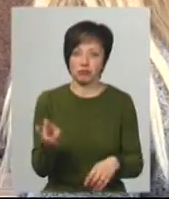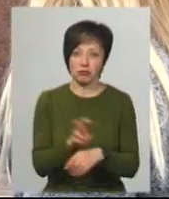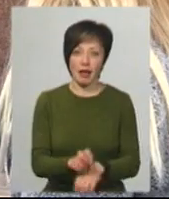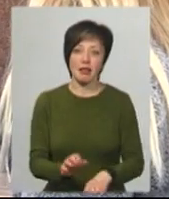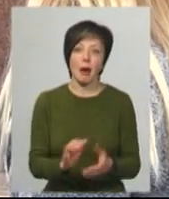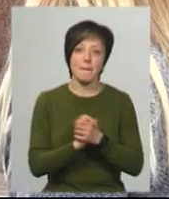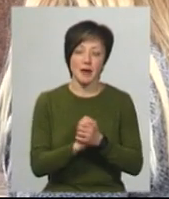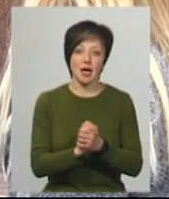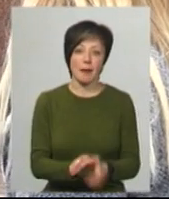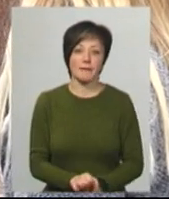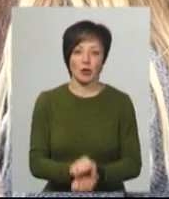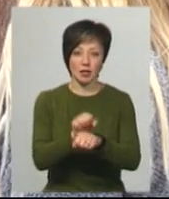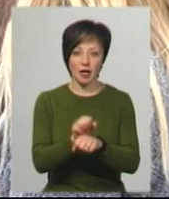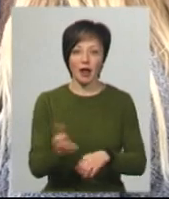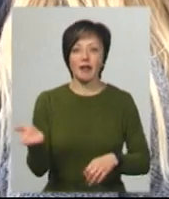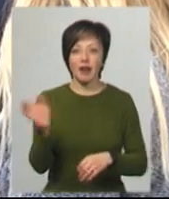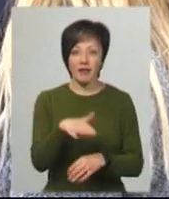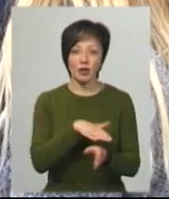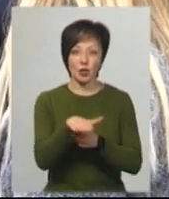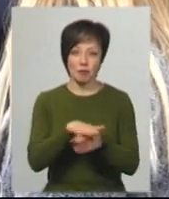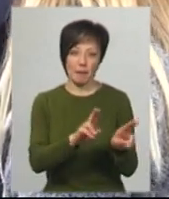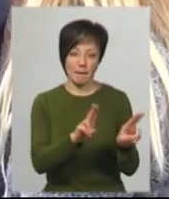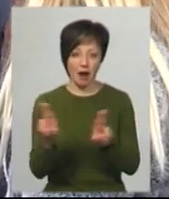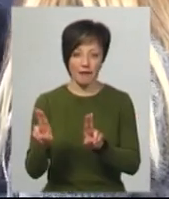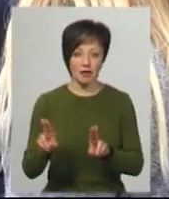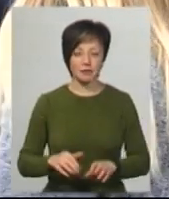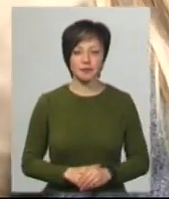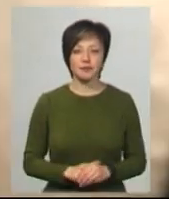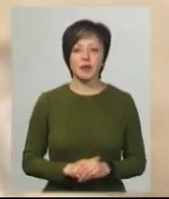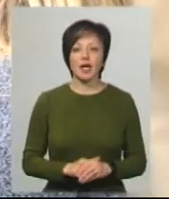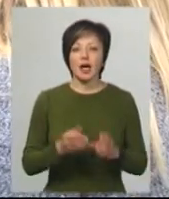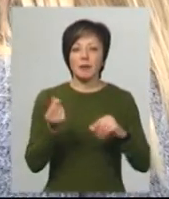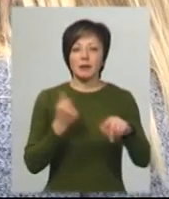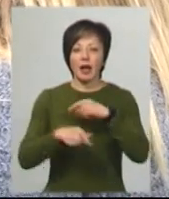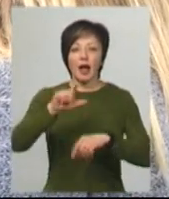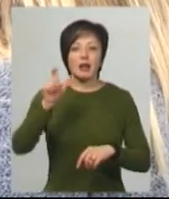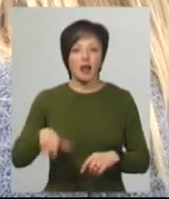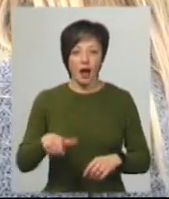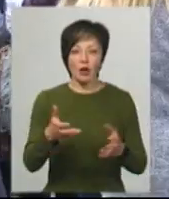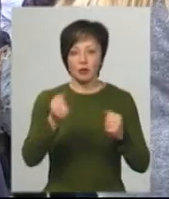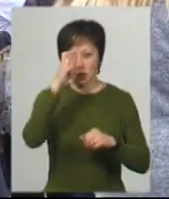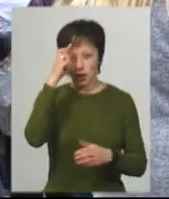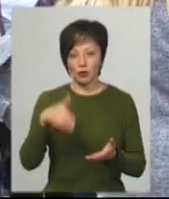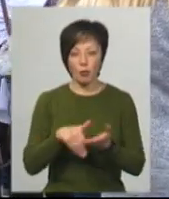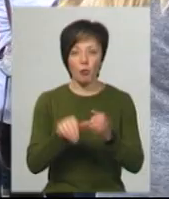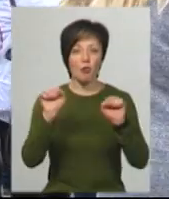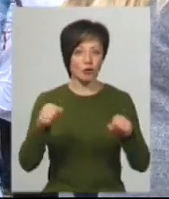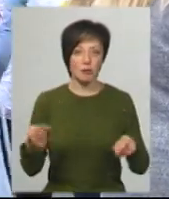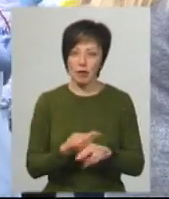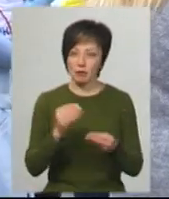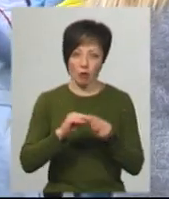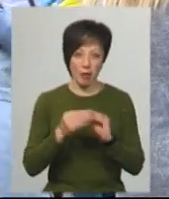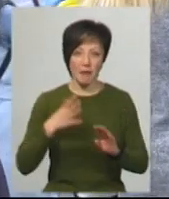протести. Давайте дотримуємося правил. За словами Олександра Тушняка, підприємці Італії отримують від держави допомогу і можуть без проблем